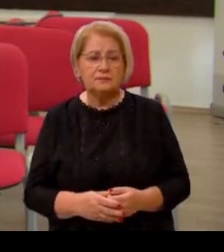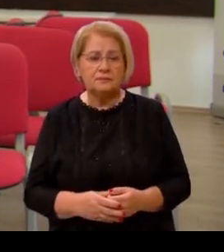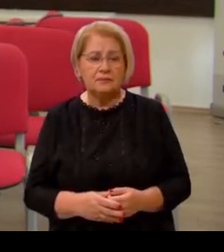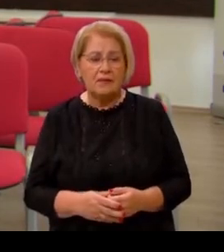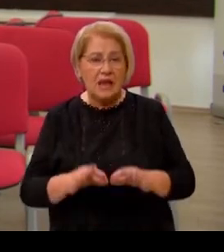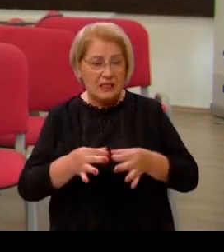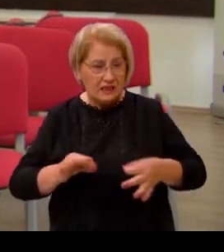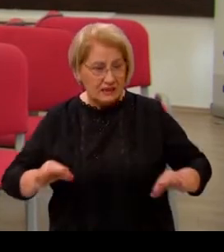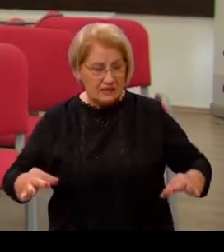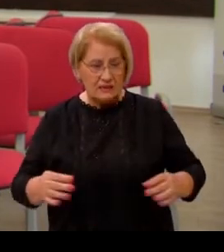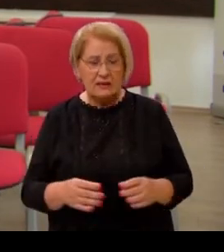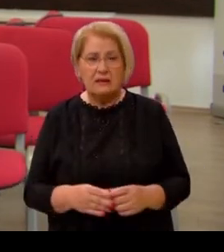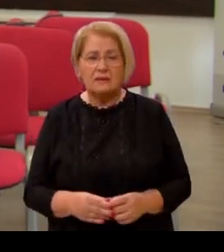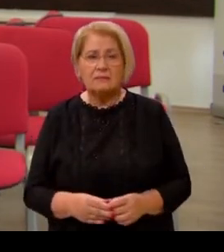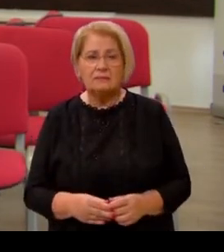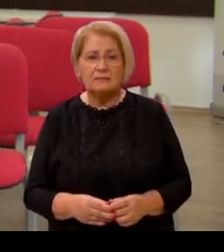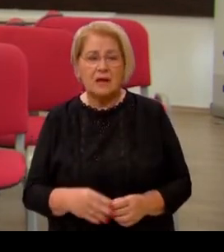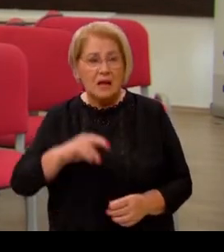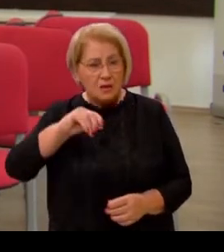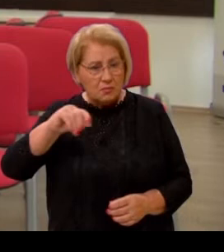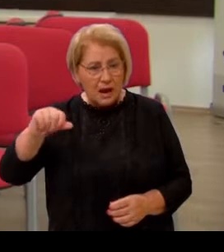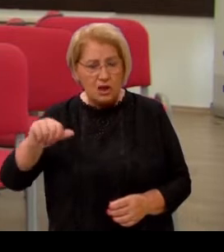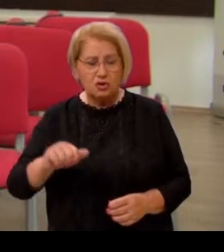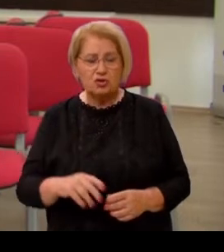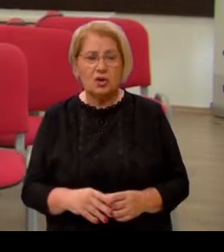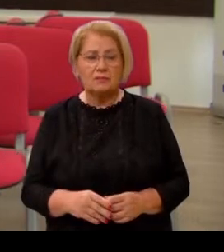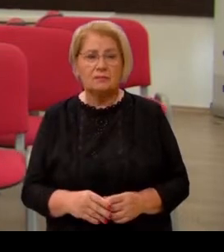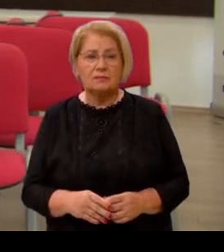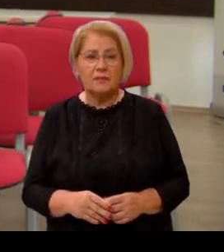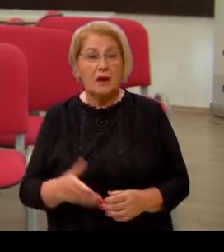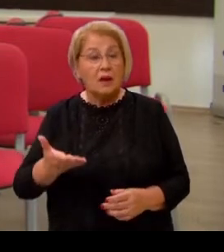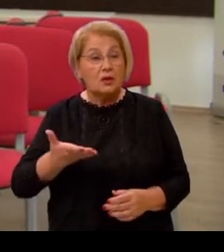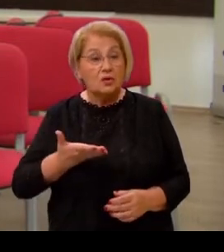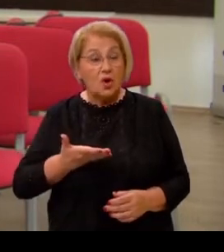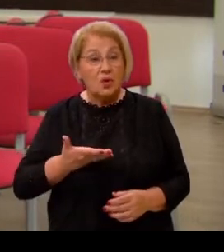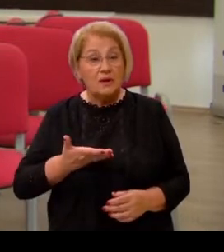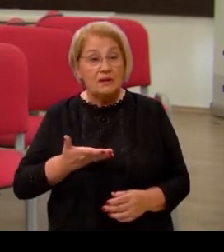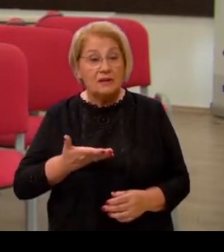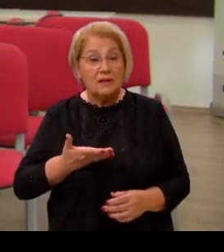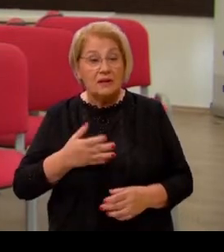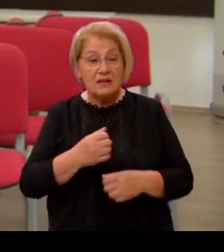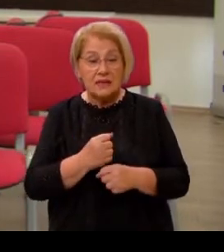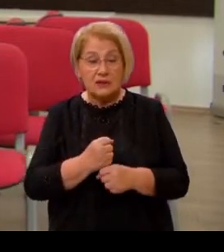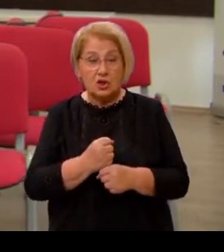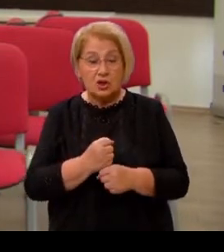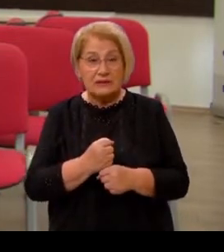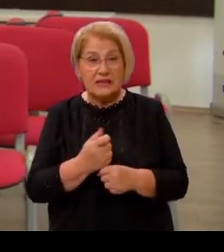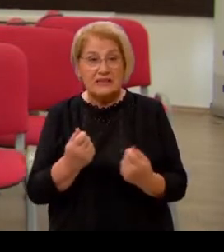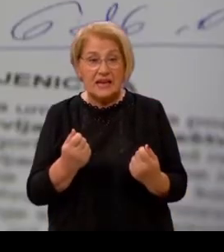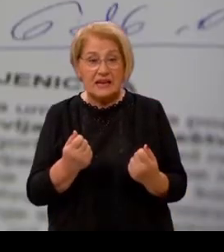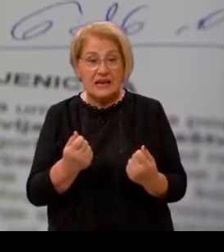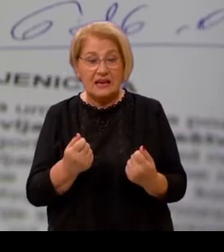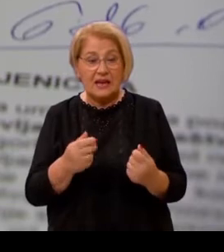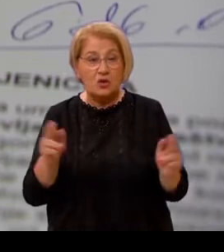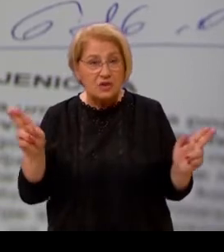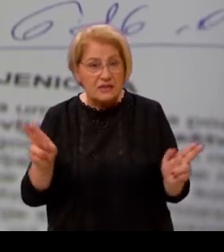tjestenina, brašno, dobiti, ne zadržati zamazunce cijene koje postoje, ako